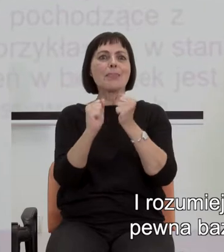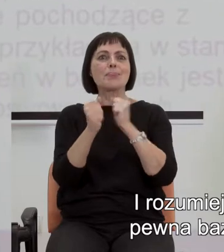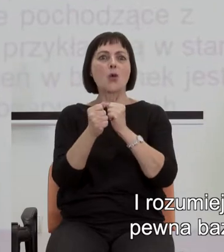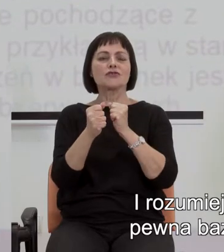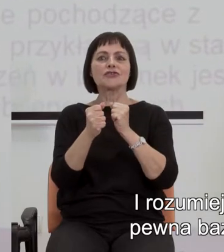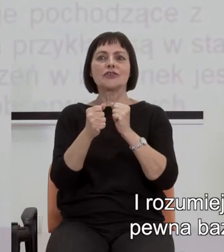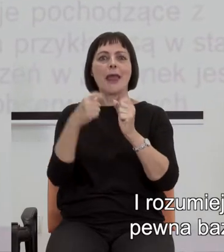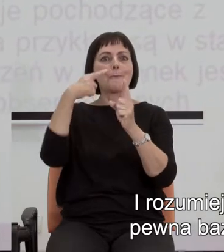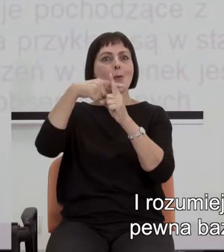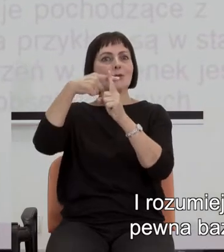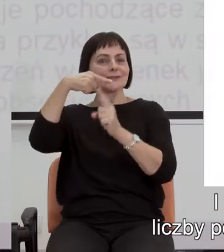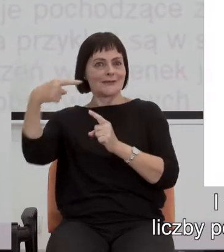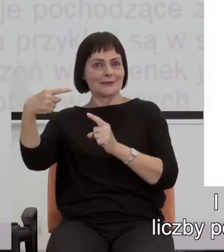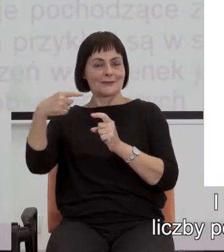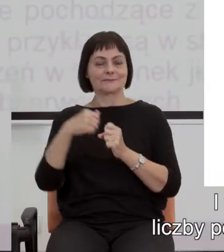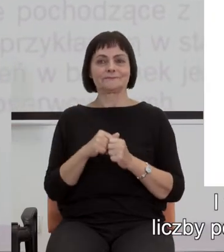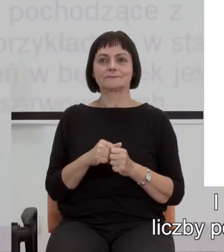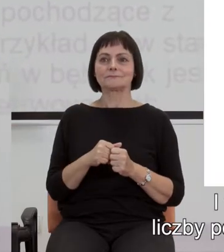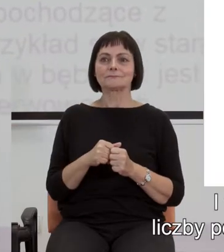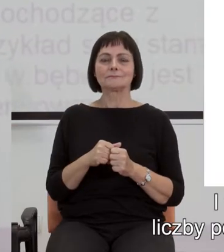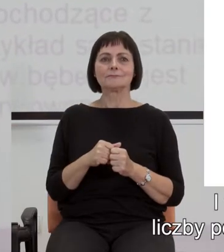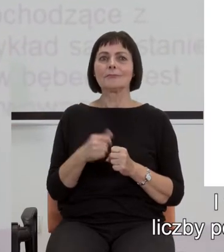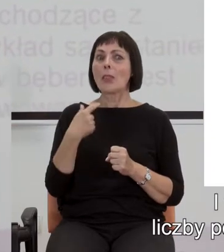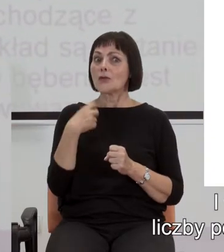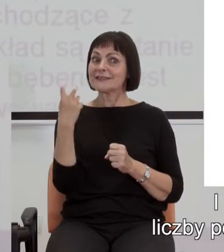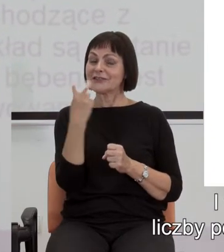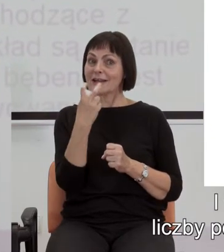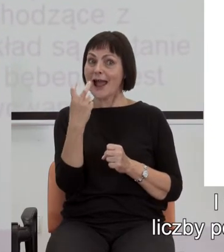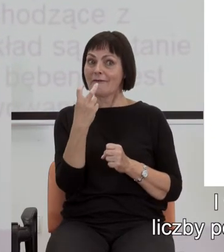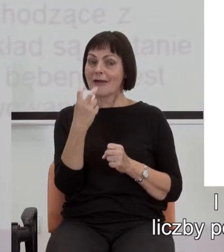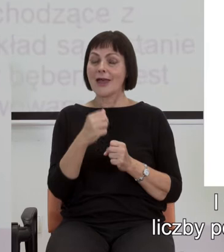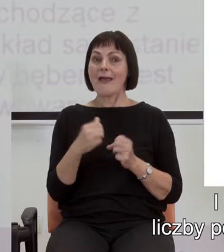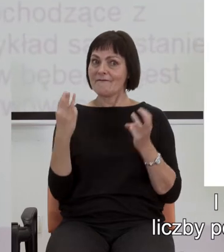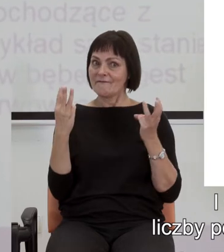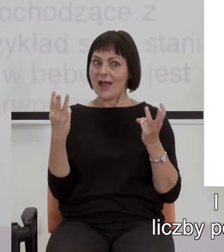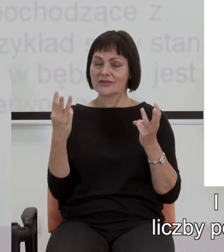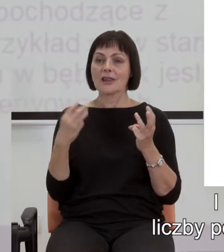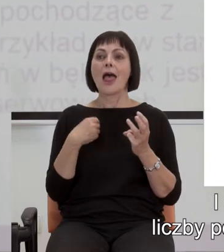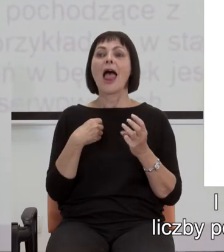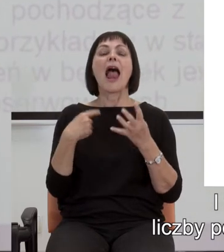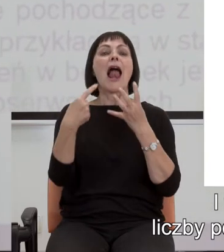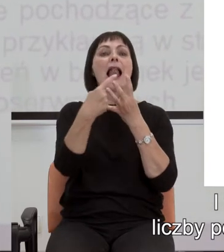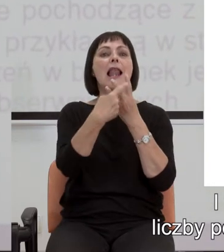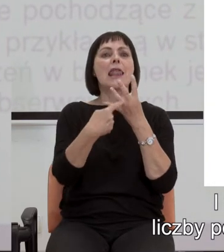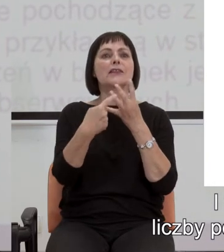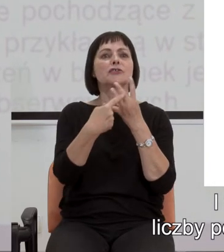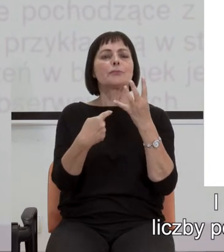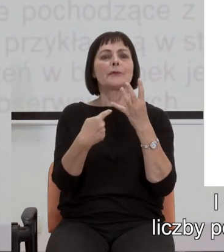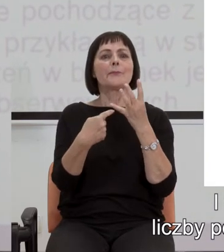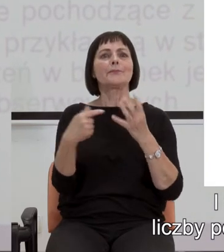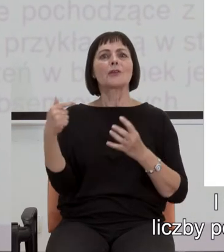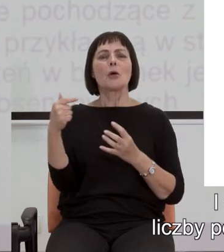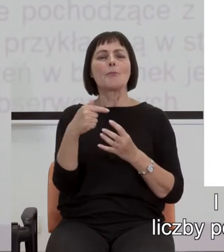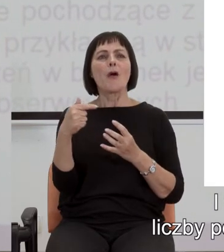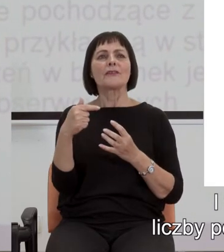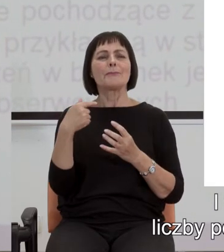działań arytmetycznych. I wreszcie, co jest niezwykle istotne, liczby powinny być dla